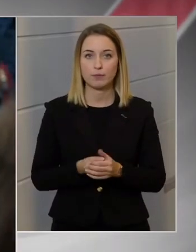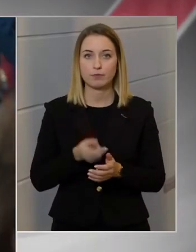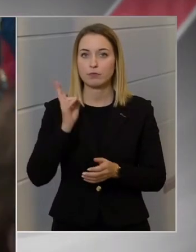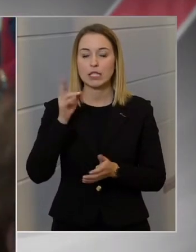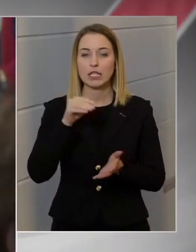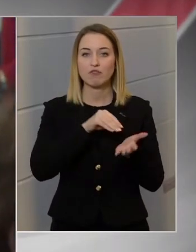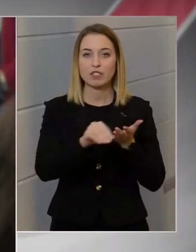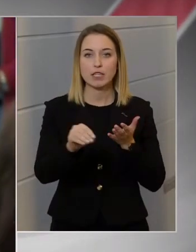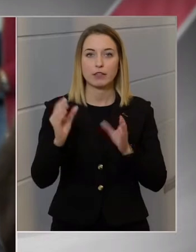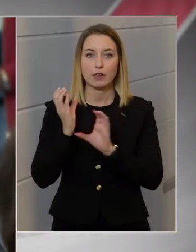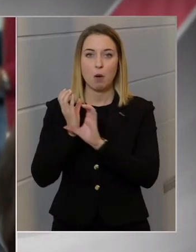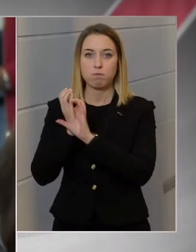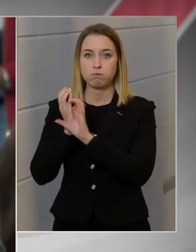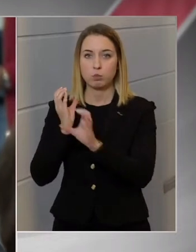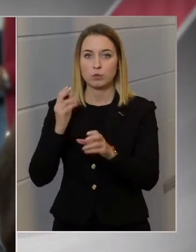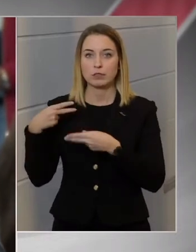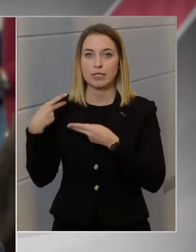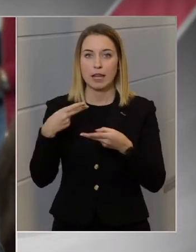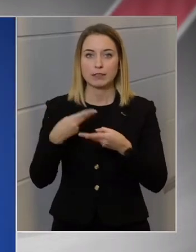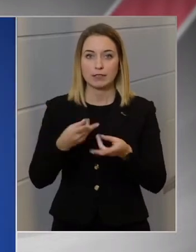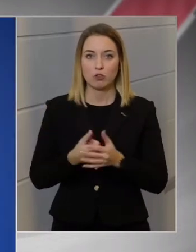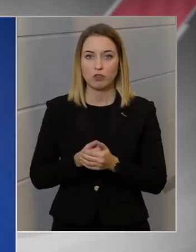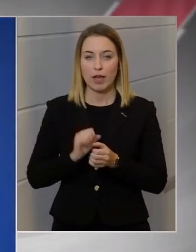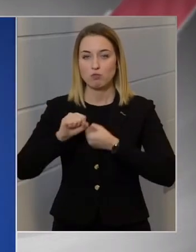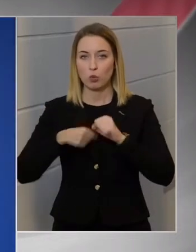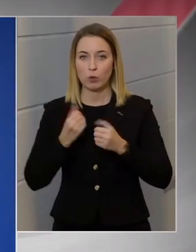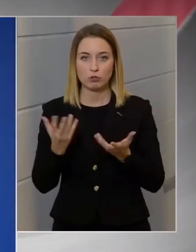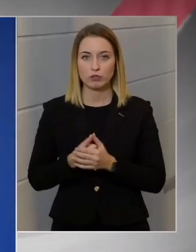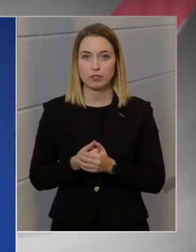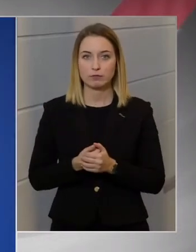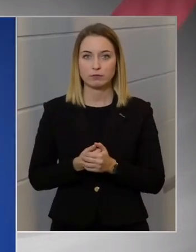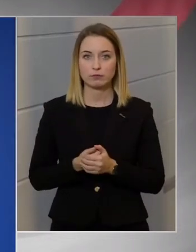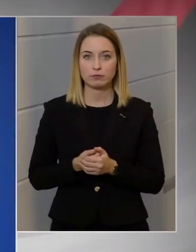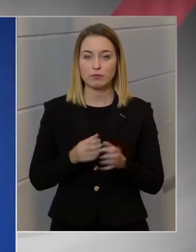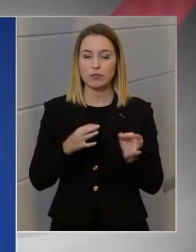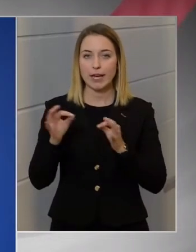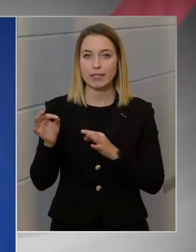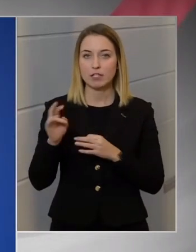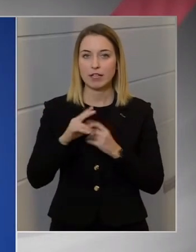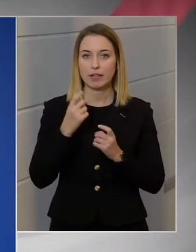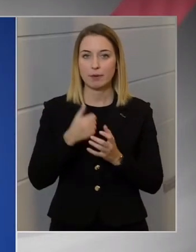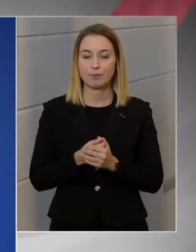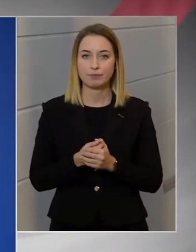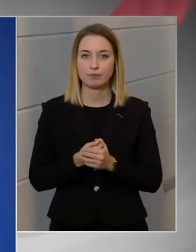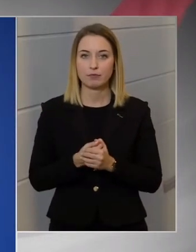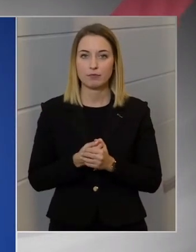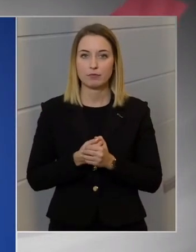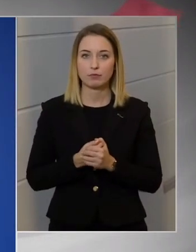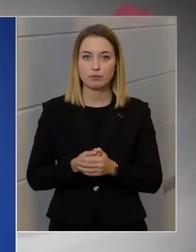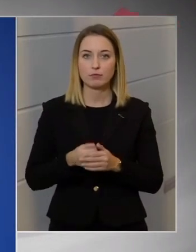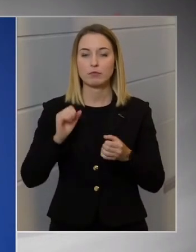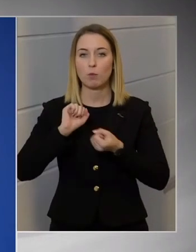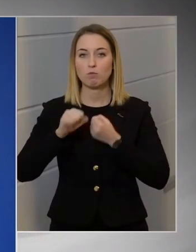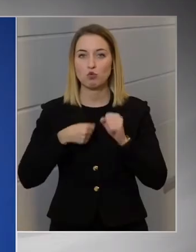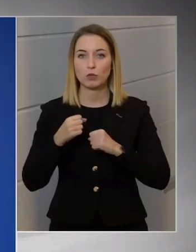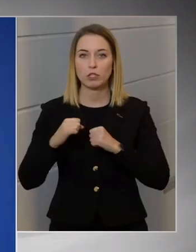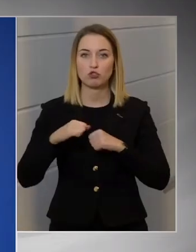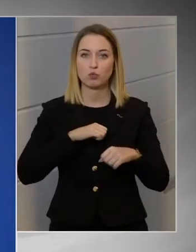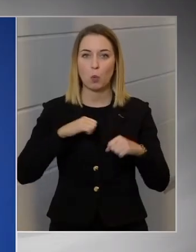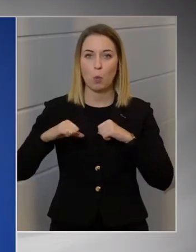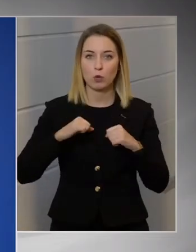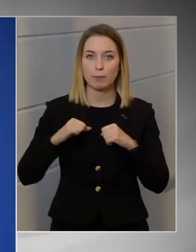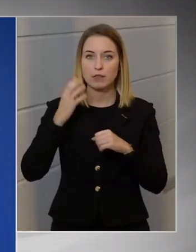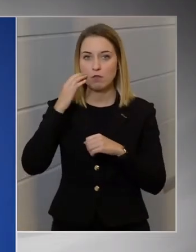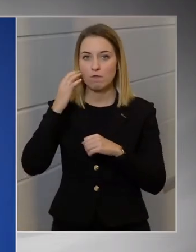Kifizeti ezeknek a buszoknak az állítását, működését, ezekre a rendezvényekre gondolom. Feltételezem, hogy a működést az önkormányzat, Falu